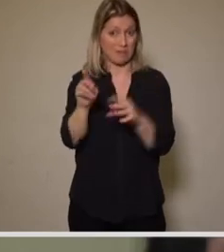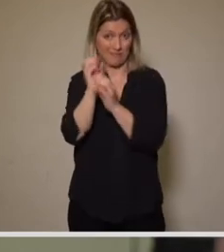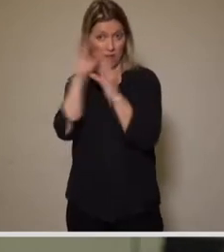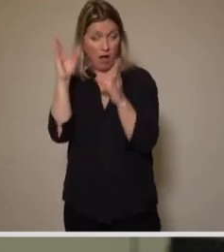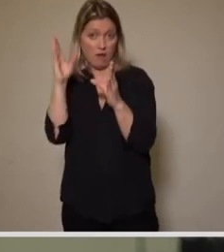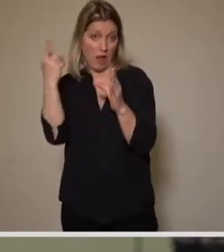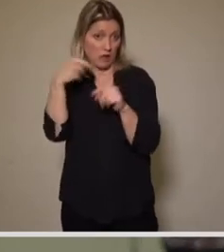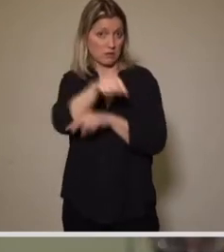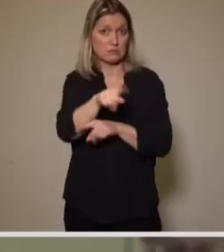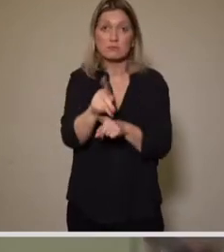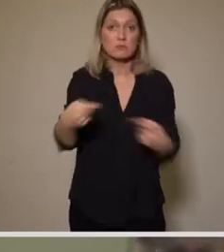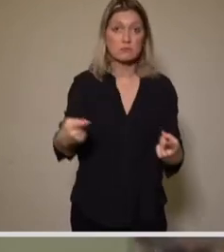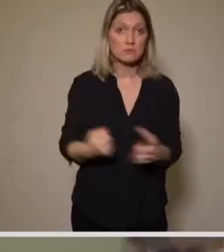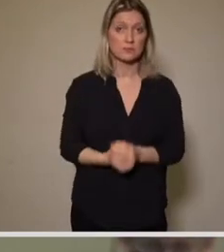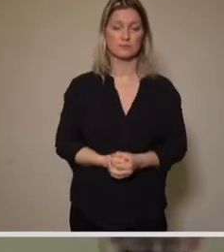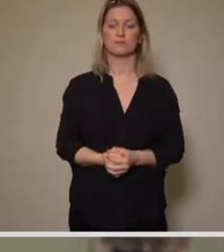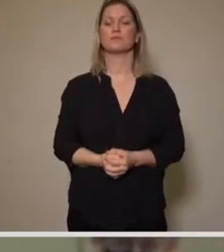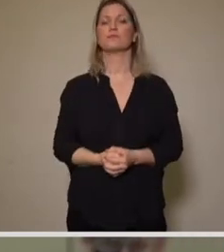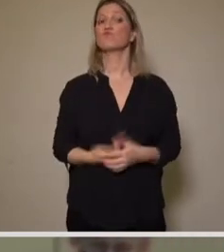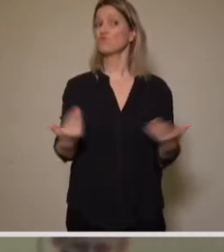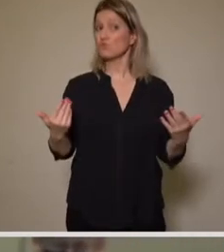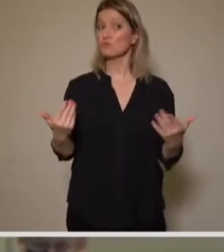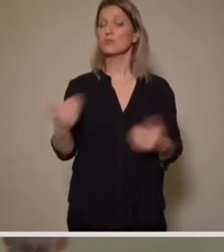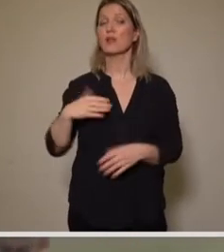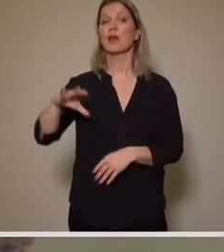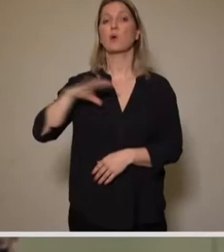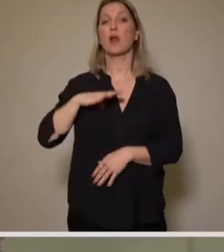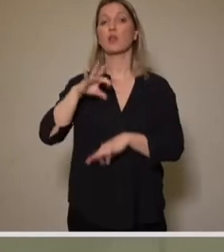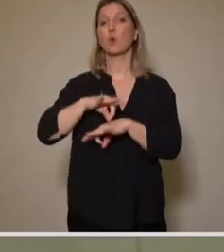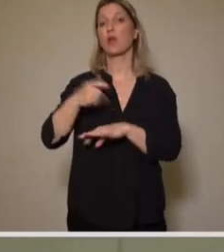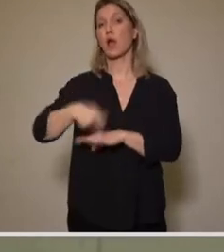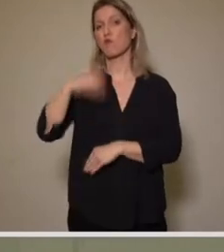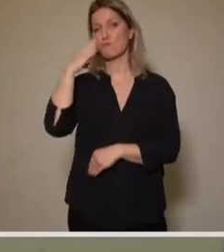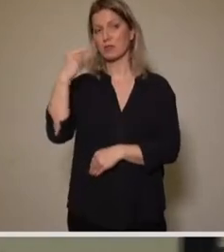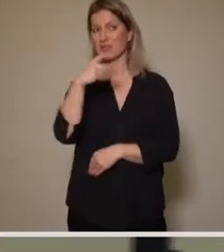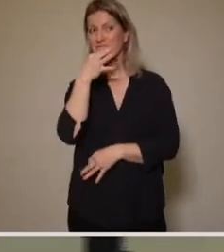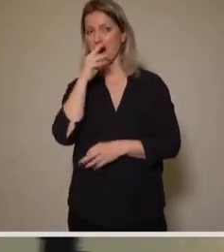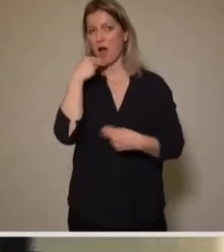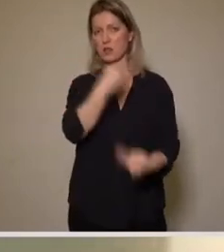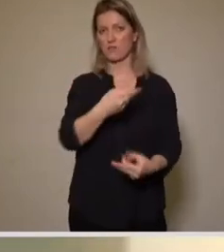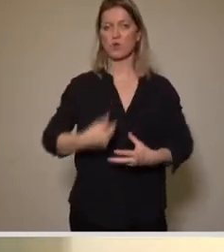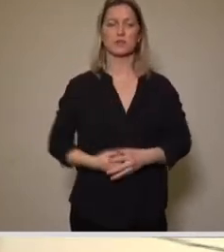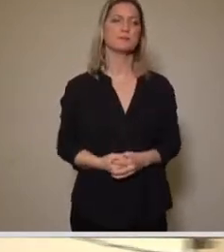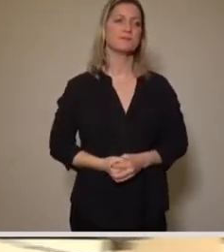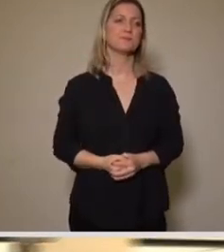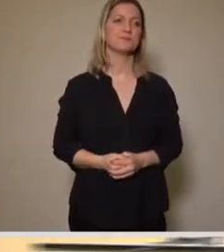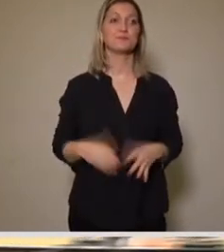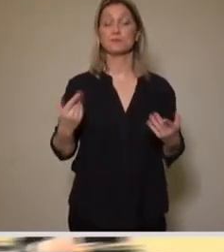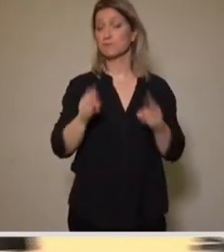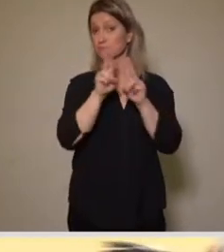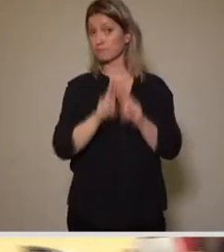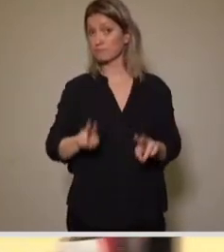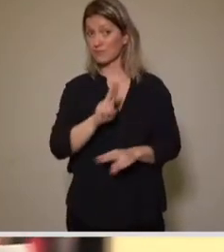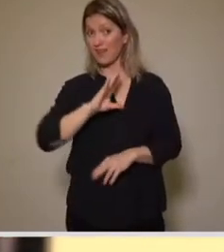Vielen Dank. Die Beantwortung der Frage übernimmt Kollegin Dr. Kaufmann. Ja, sehr geehrte